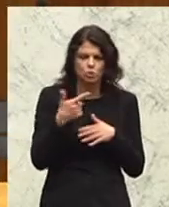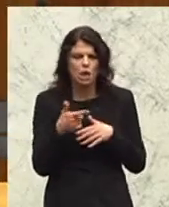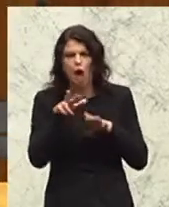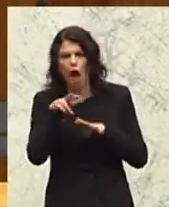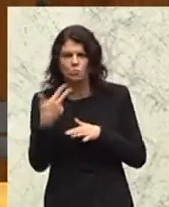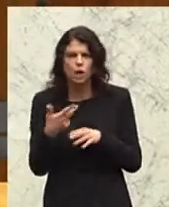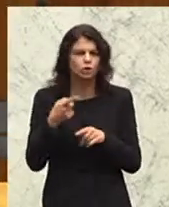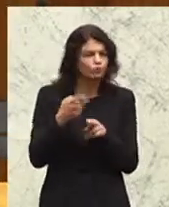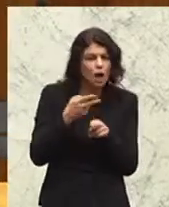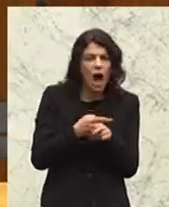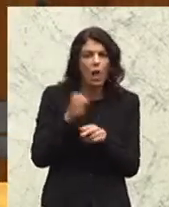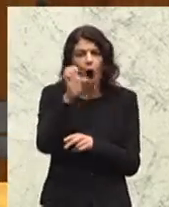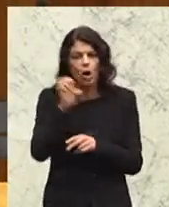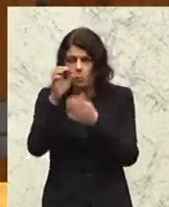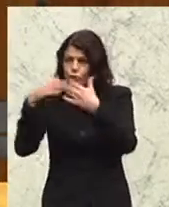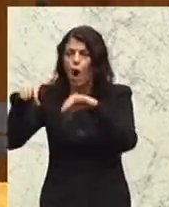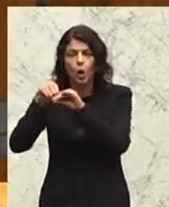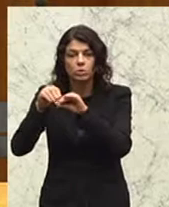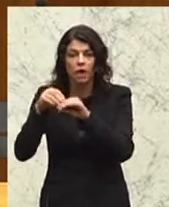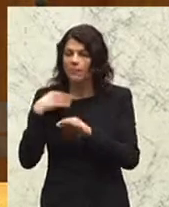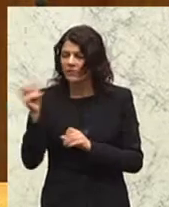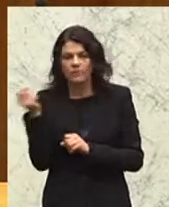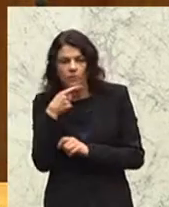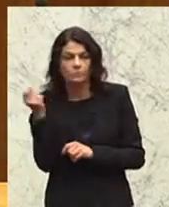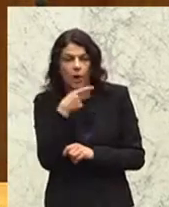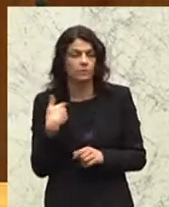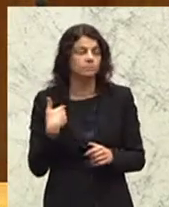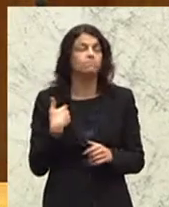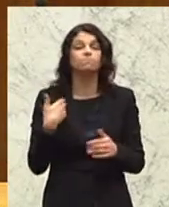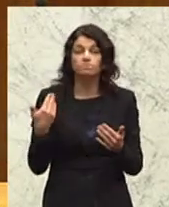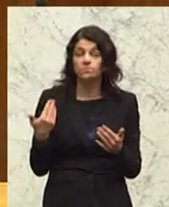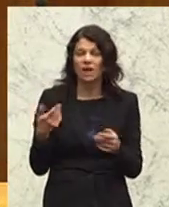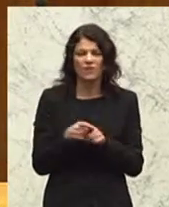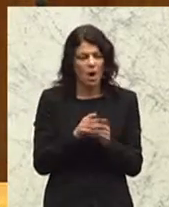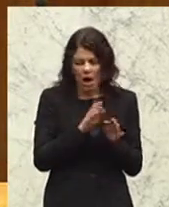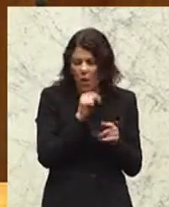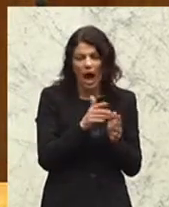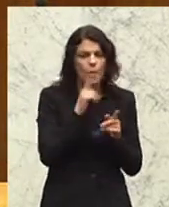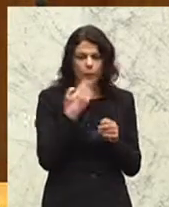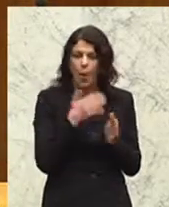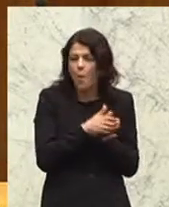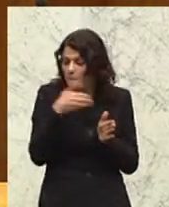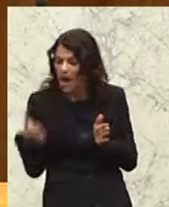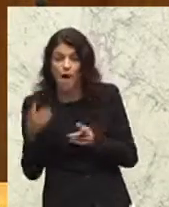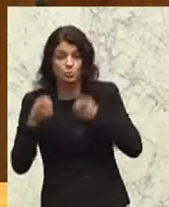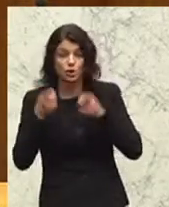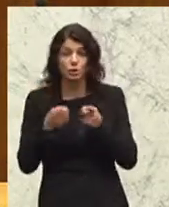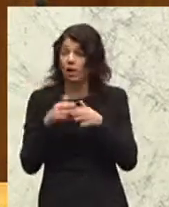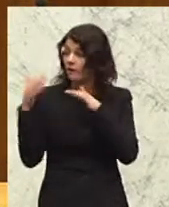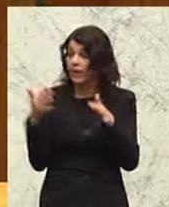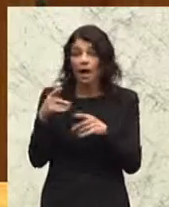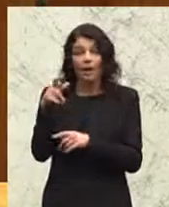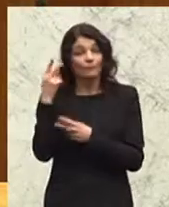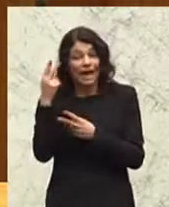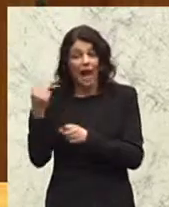innerhalb der Europäischen Union, wir haben einiges verabsäumt, dass wir eine Übergangsbestimmung gehabt haben, wo viele Schlüsselarbeitskräfte in andere